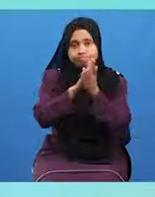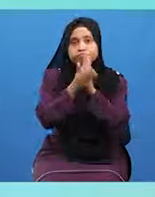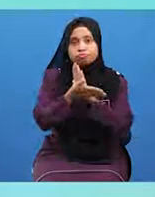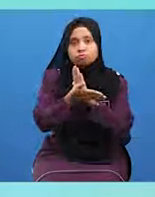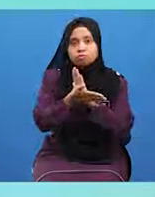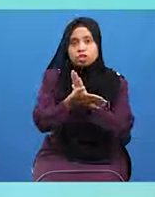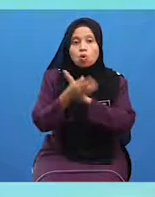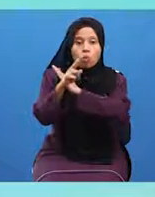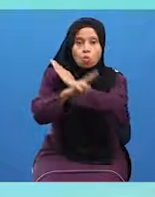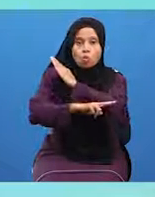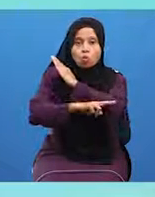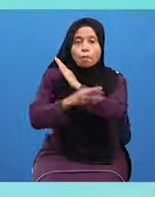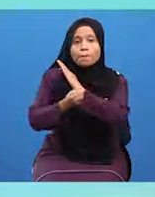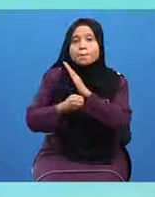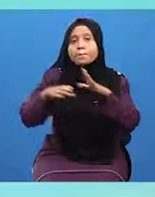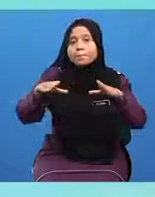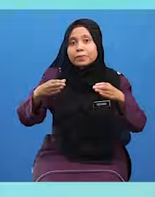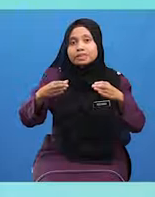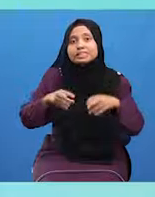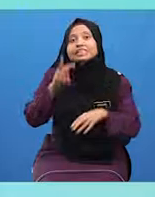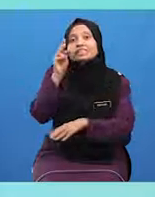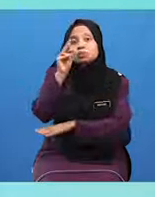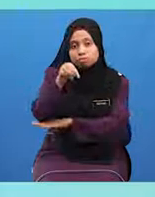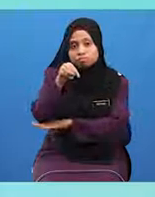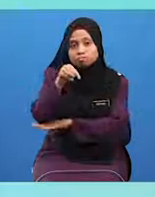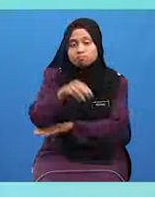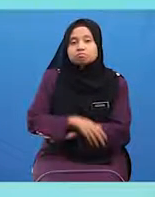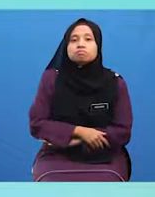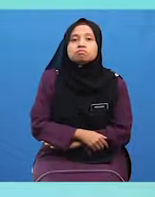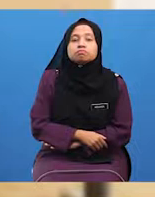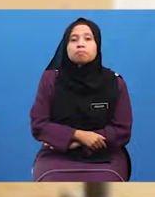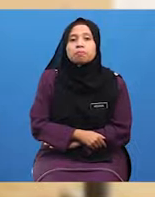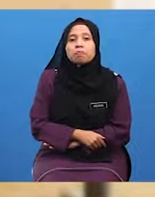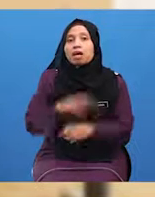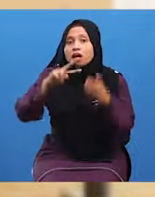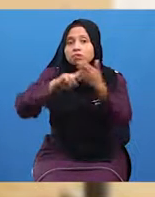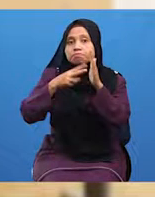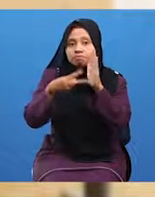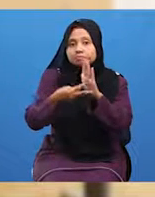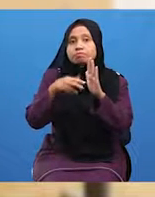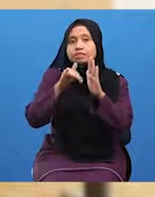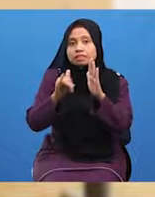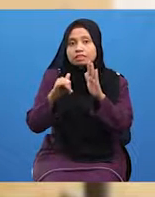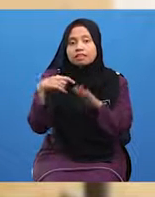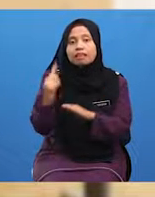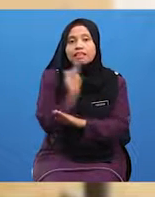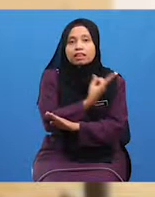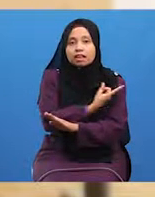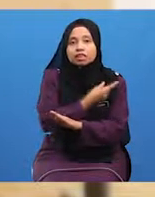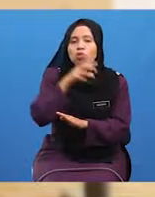hukum melaksanakannya adalah wajib Maksudnya kita